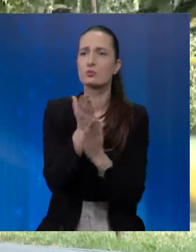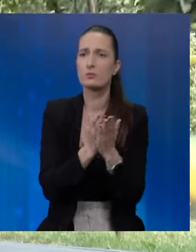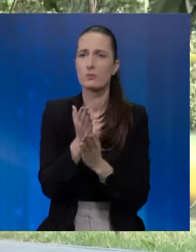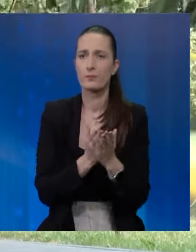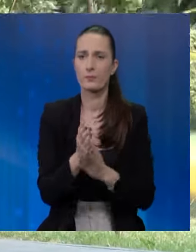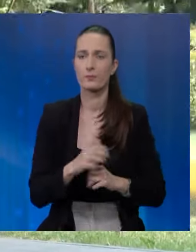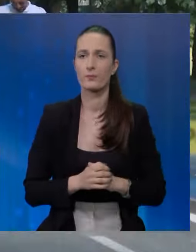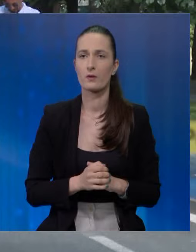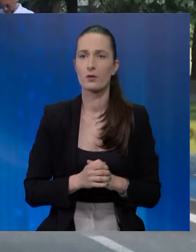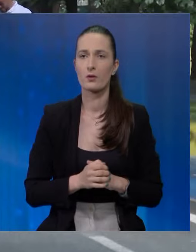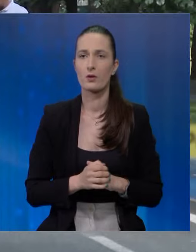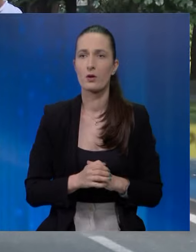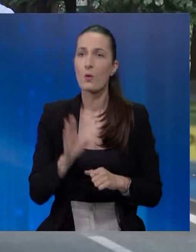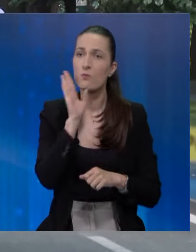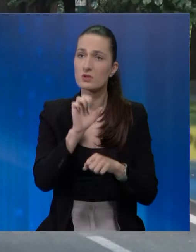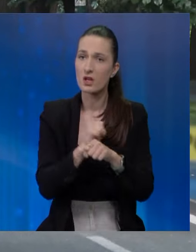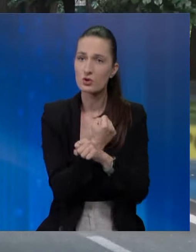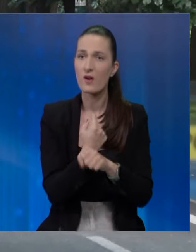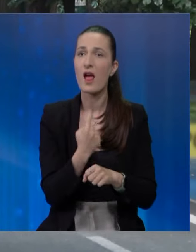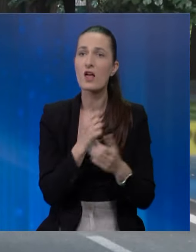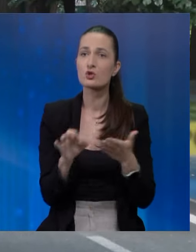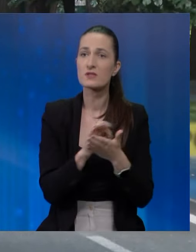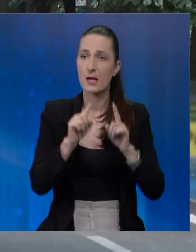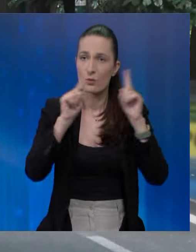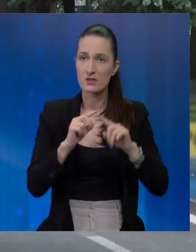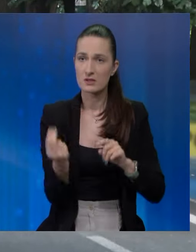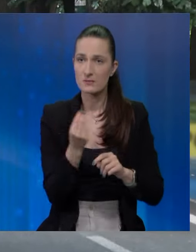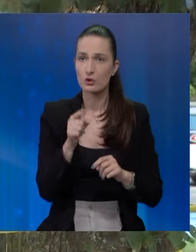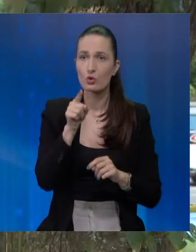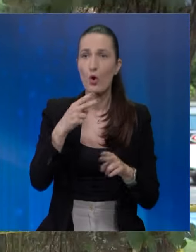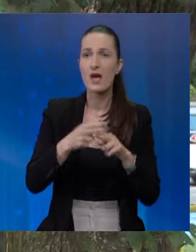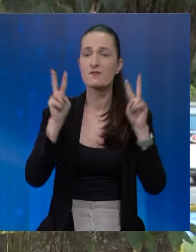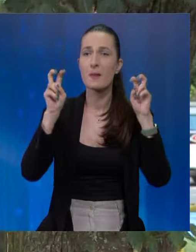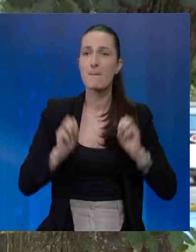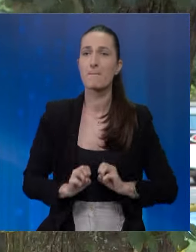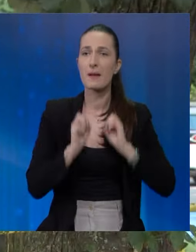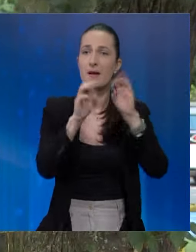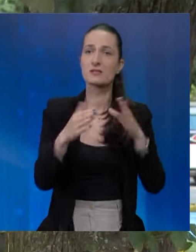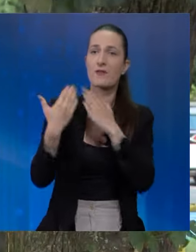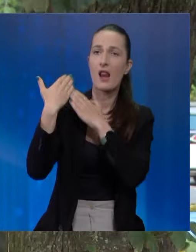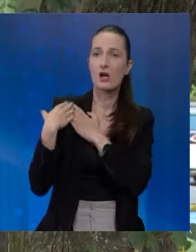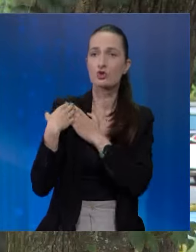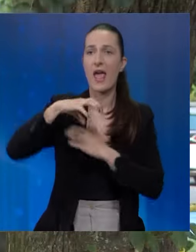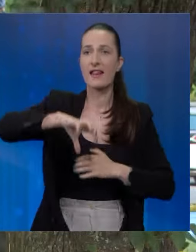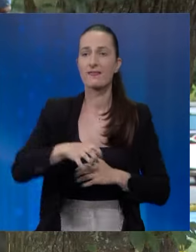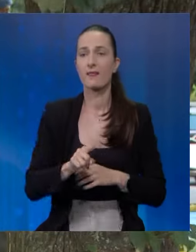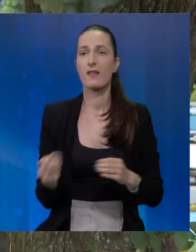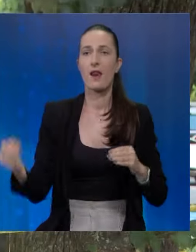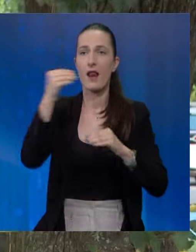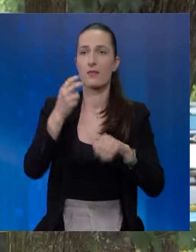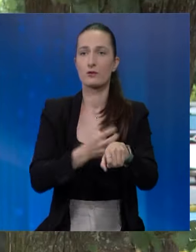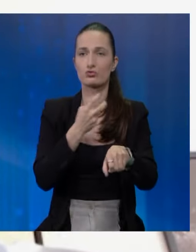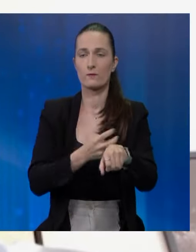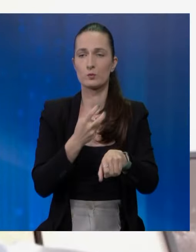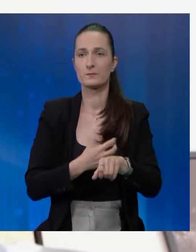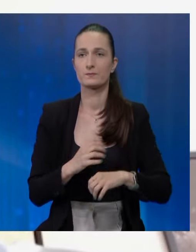spasilačkih službi. U Bosni i Hercegovini glasovi iz Republike Srpske će to nazvati prebacivanjem nadležnosti sentiteta